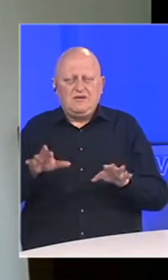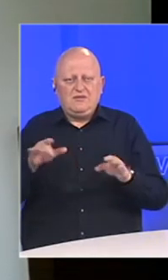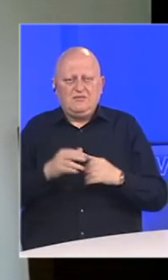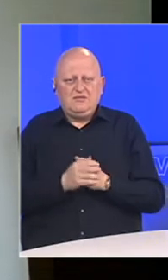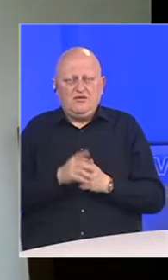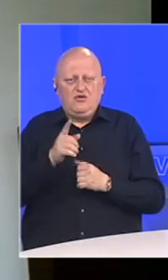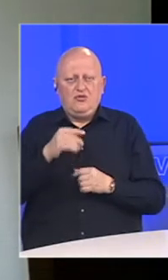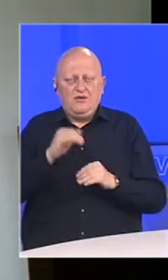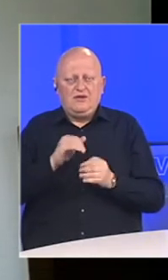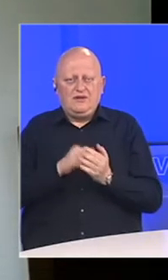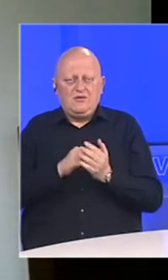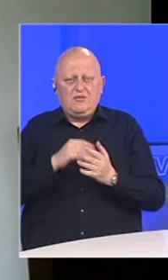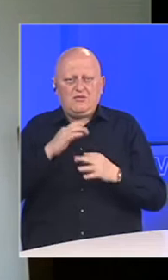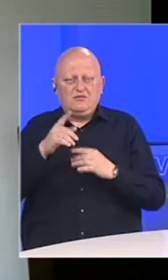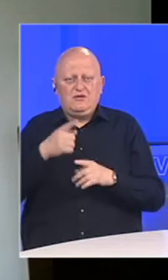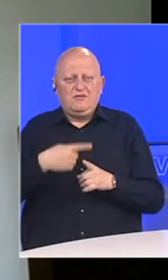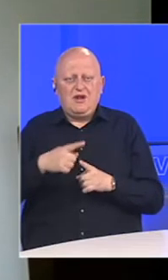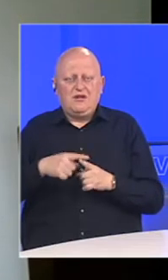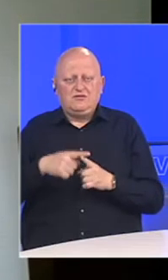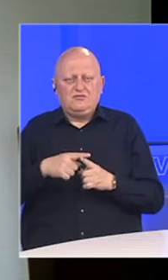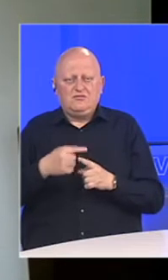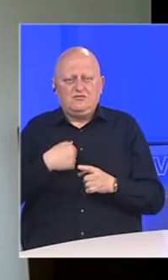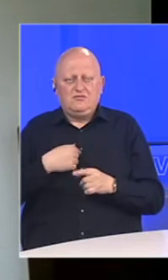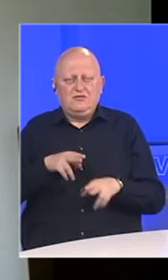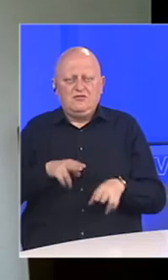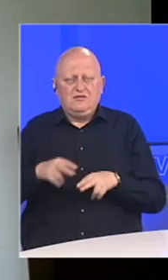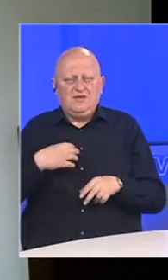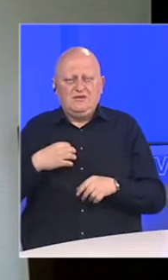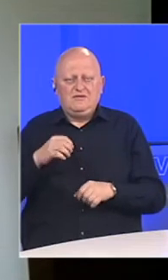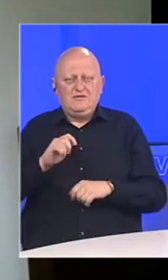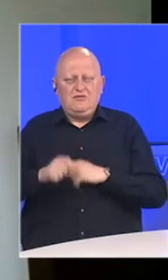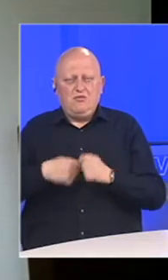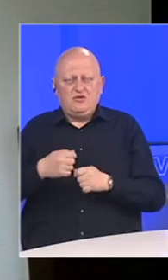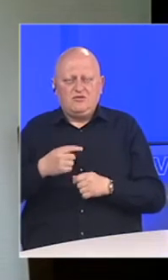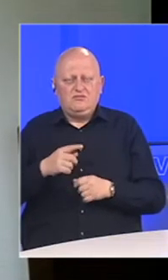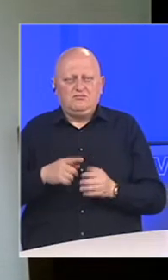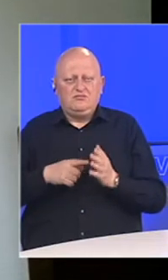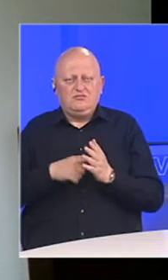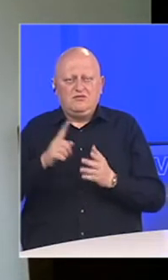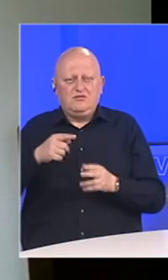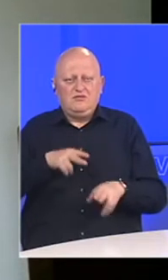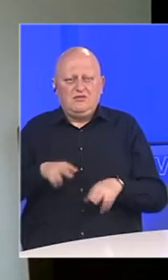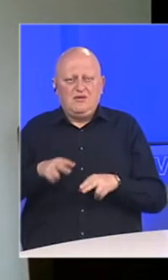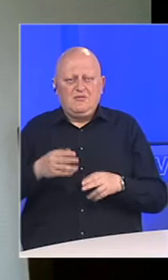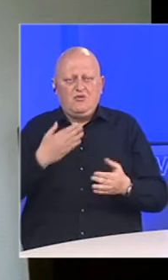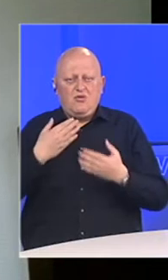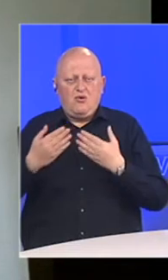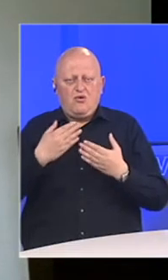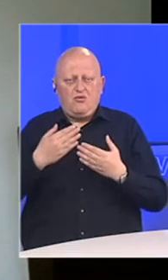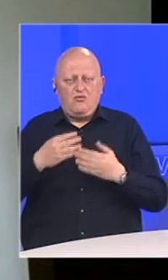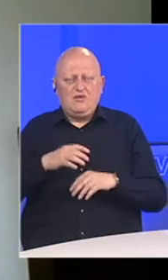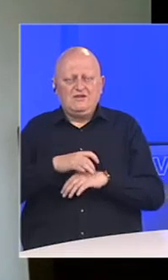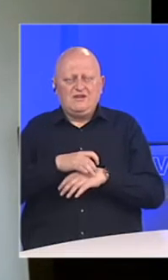O tome trebamo razgovarati i tim povodom smo mi iz Ministarstva civilnih poslova već zakazali narednu ministarsku konferenciju